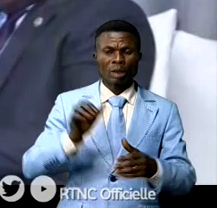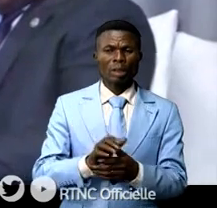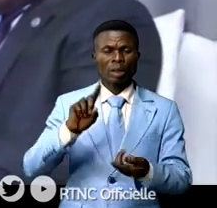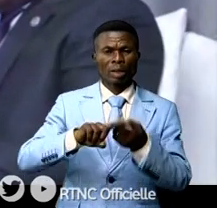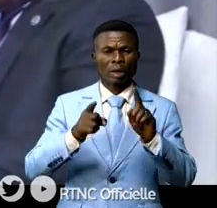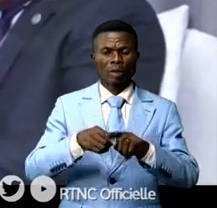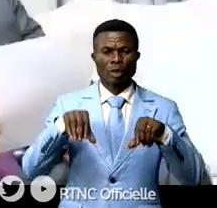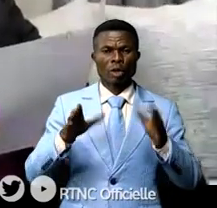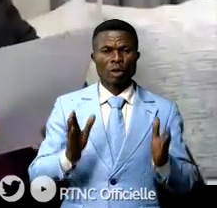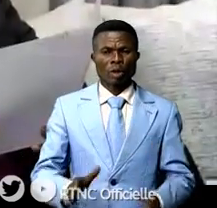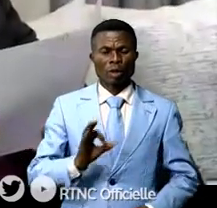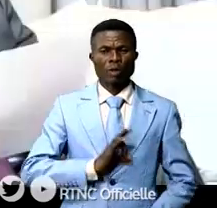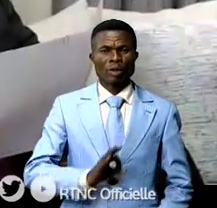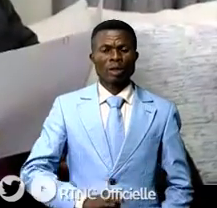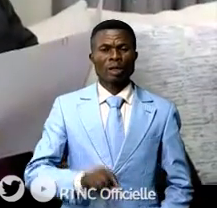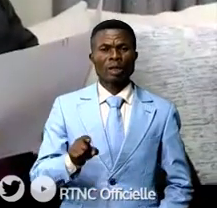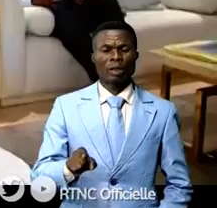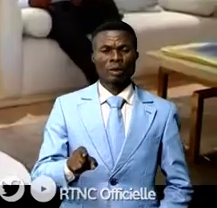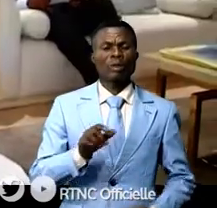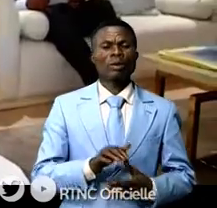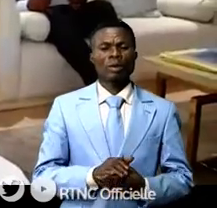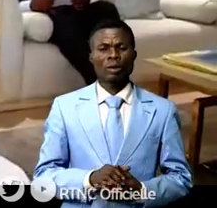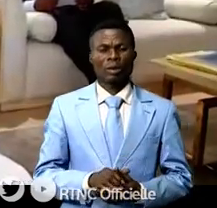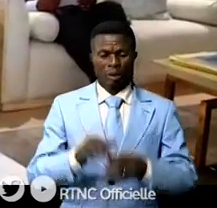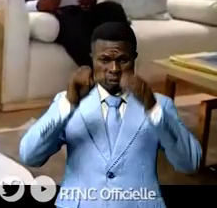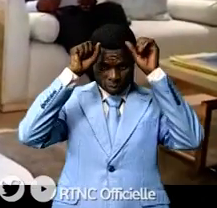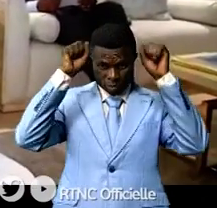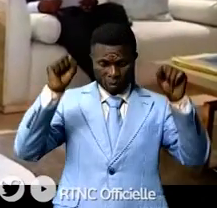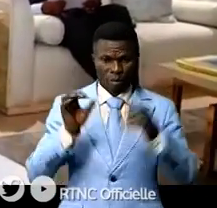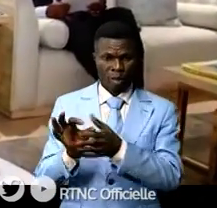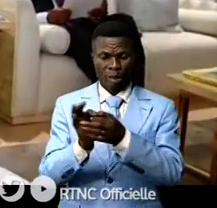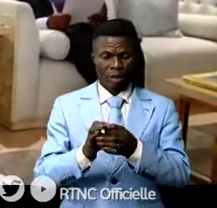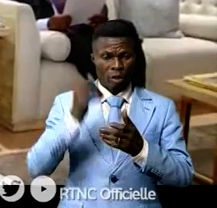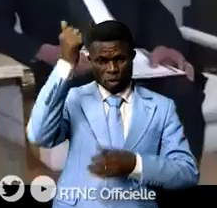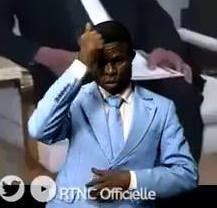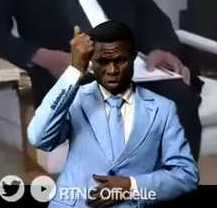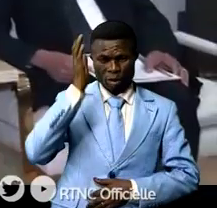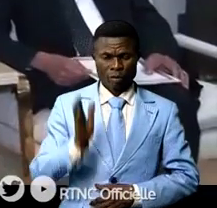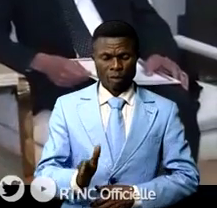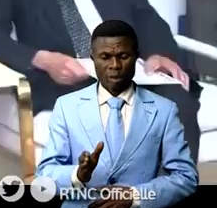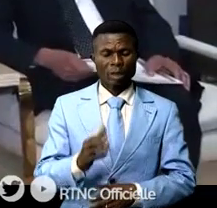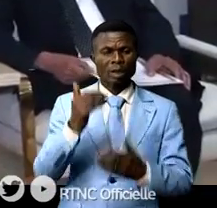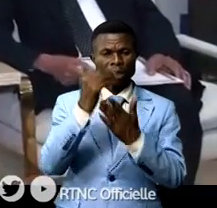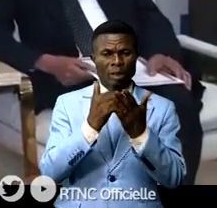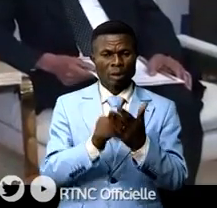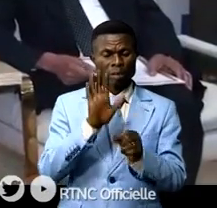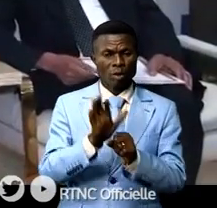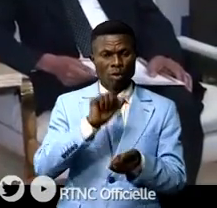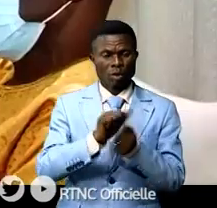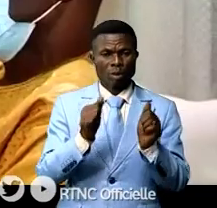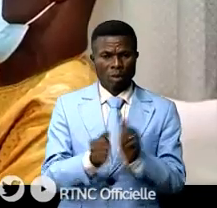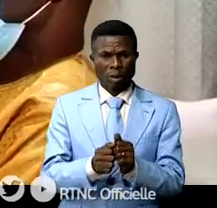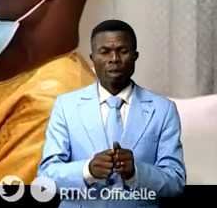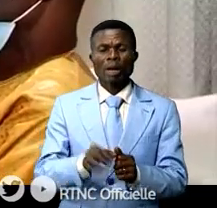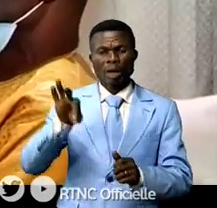homologue congolais, Félix Tshisekedi Tshilombo, président de l'Union africaine. Au menu, plusieurs sujets d'intérêt